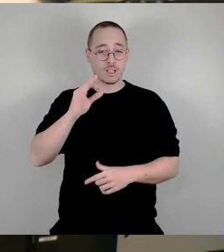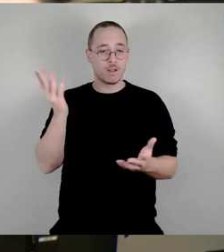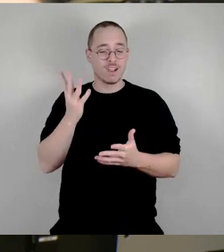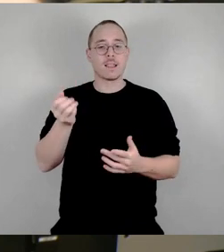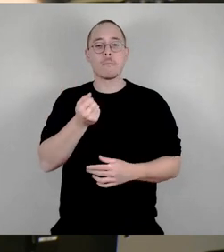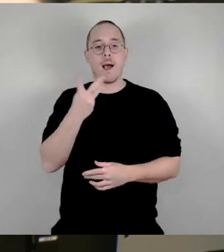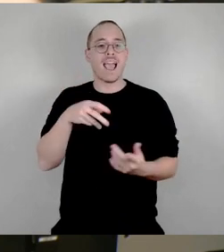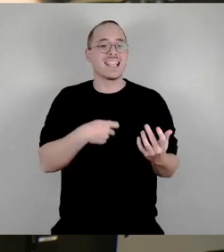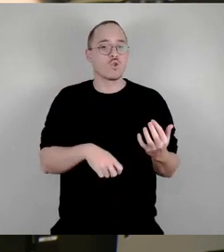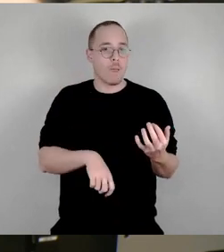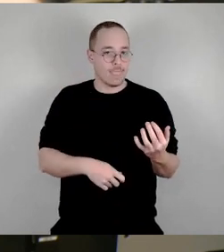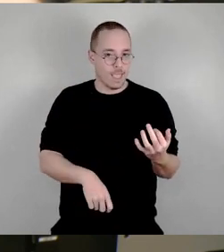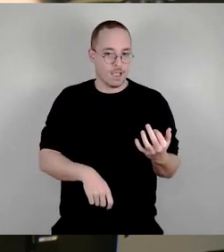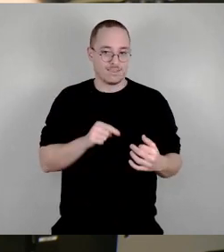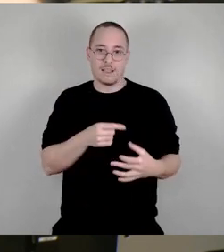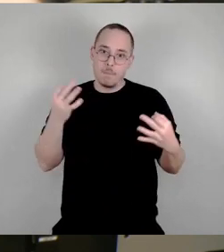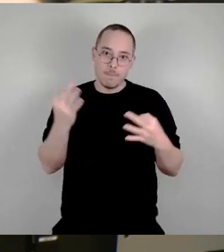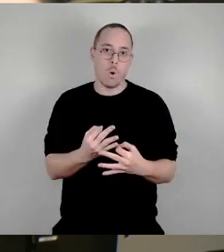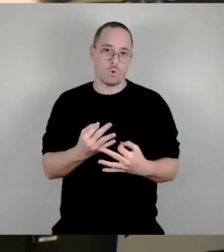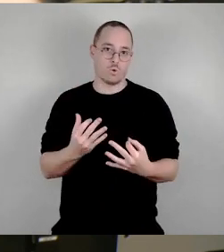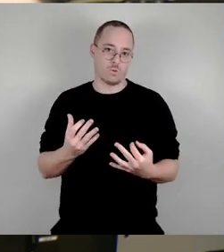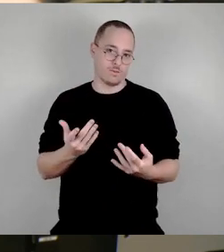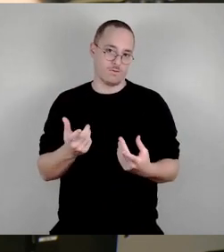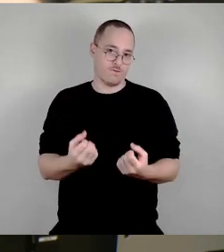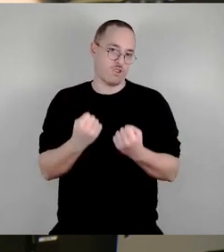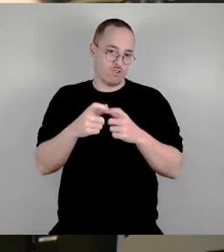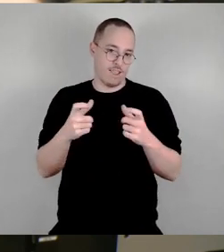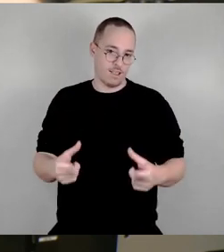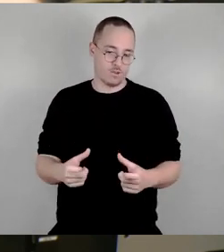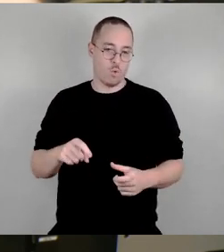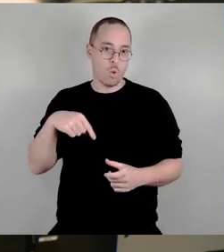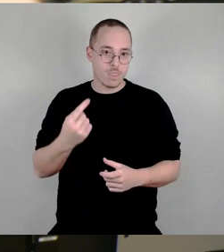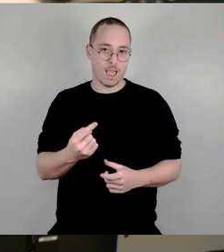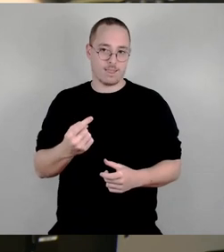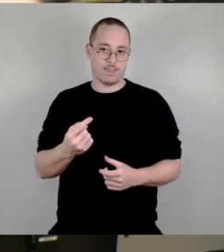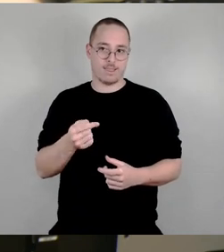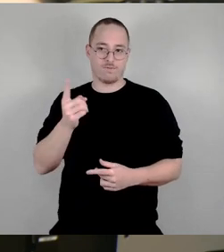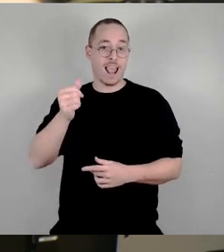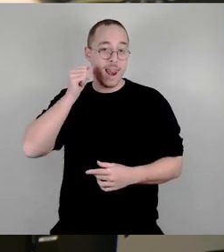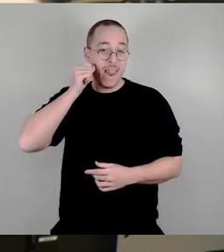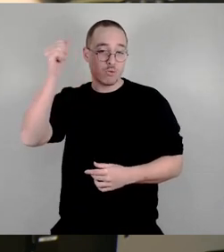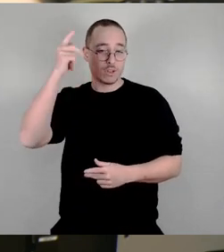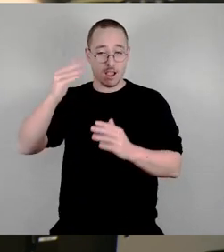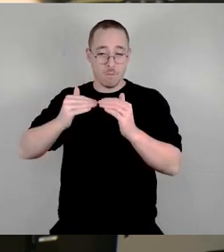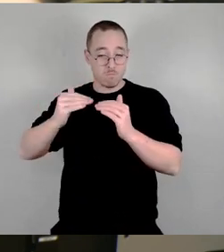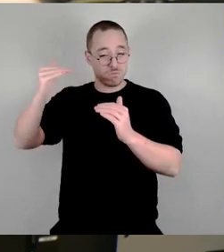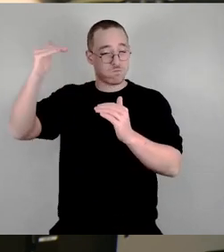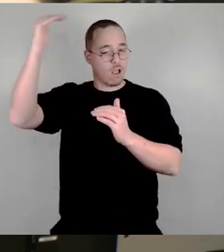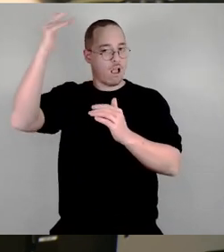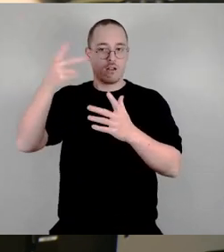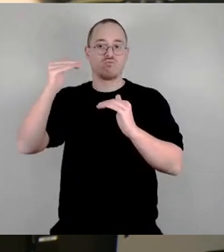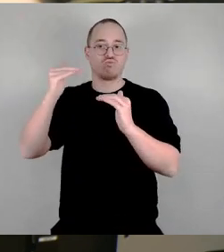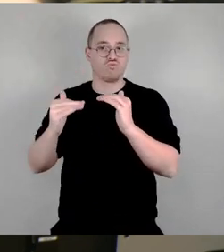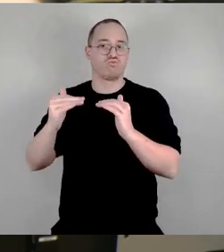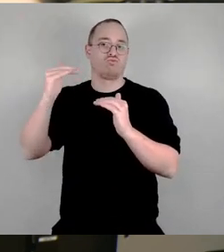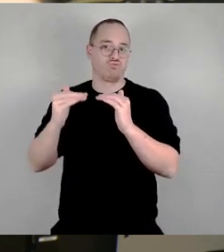Lautstärke eigentlich nicht über eine Lautstärke eines ähnlichen bauartbedingten Modells, was ohne Verstärker funktioniert, benutzt